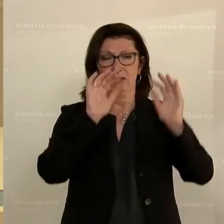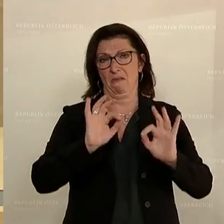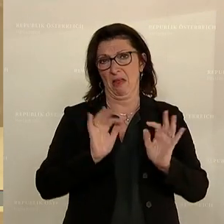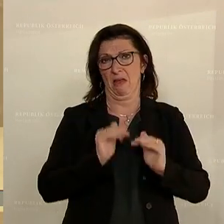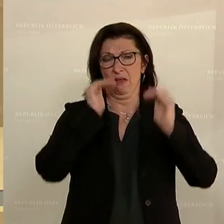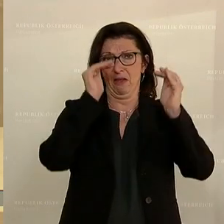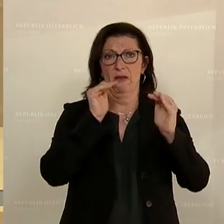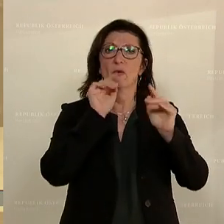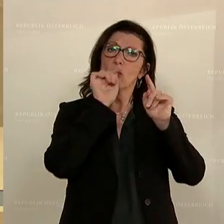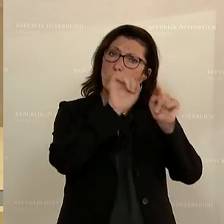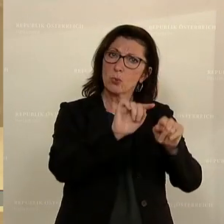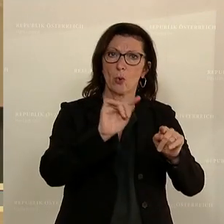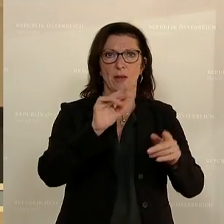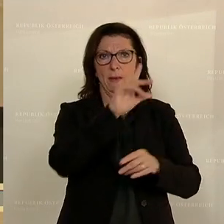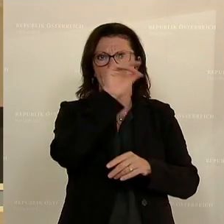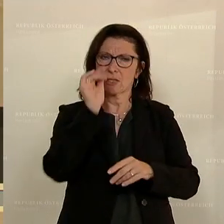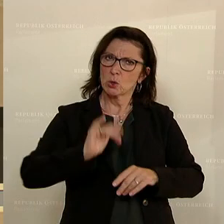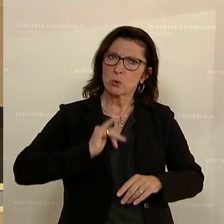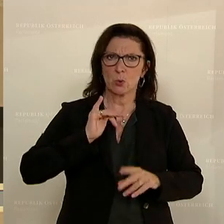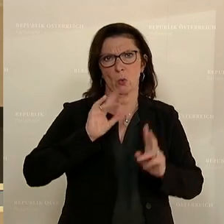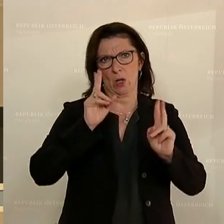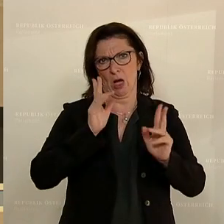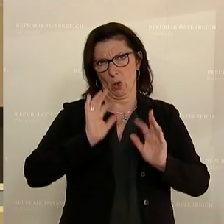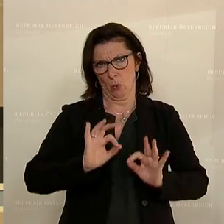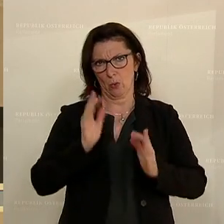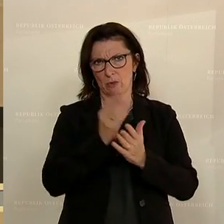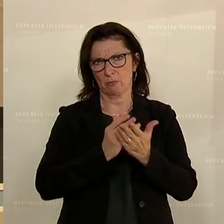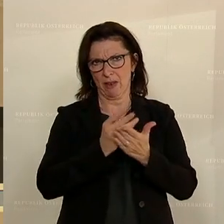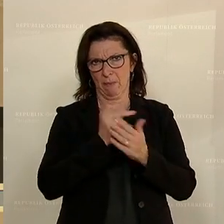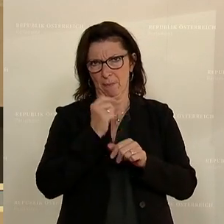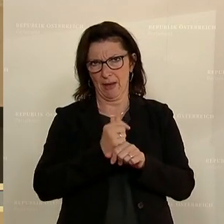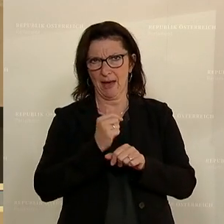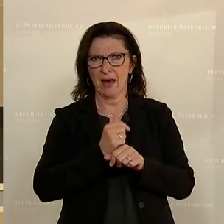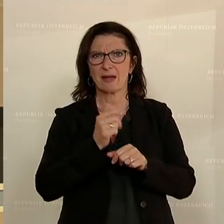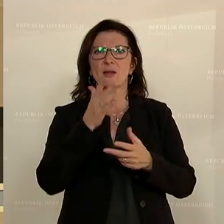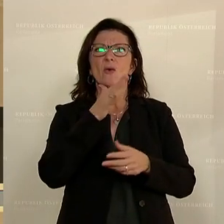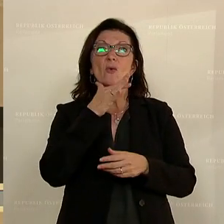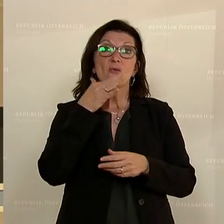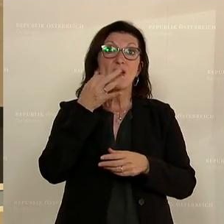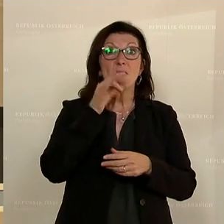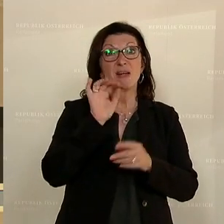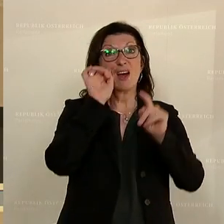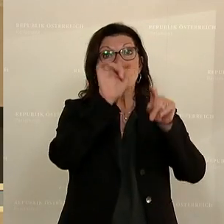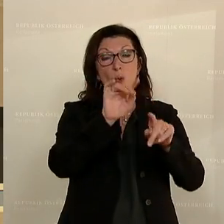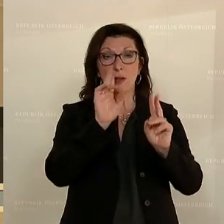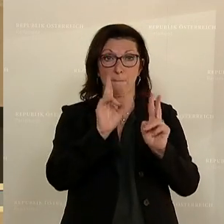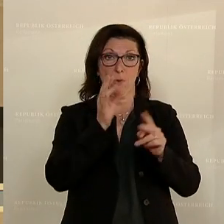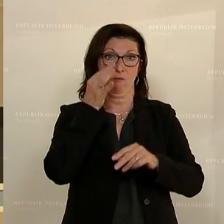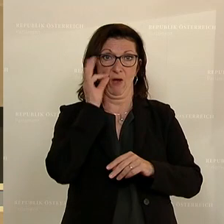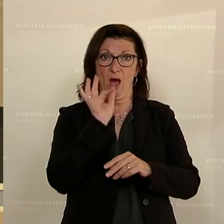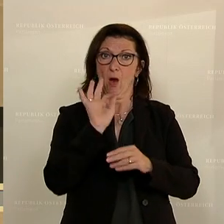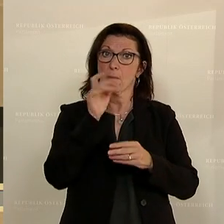ermöglicht wird. Und da gelingt es auch oft viel besser, Frauen in technische Berufe